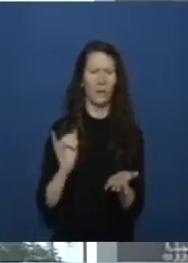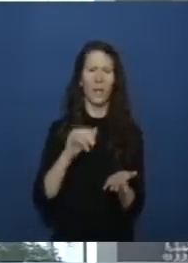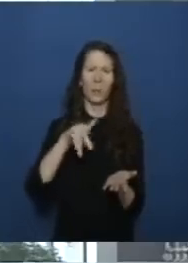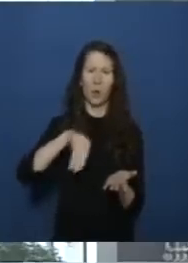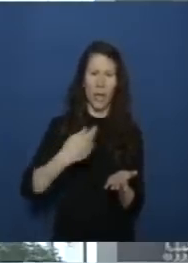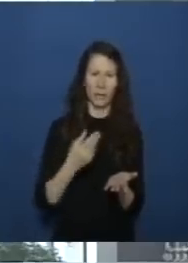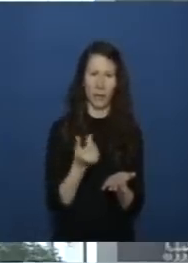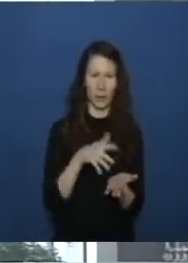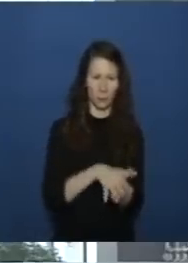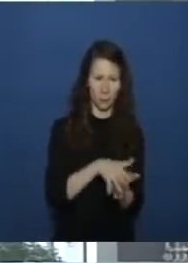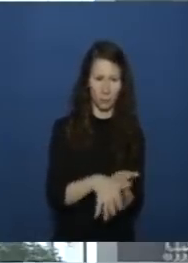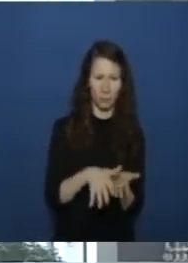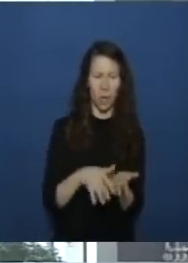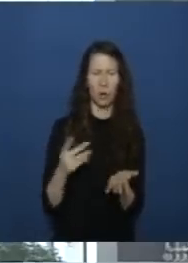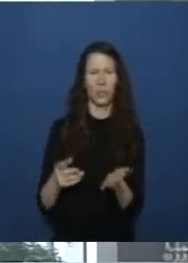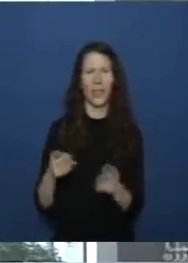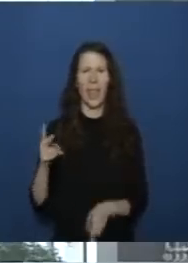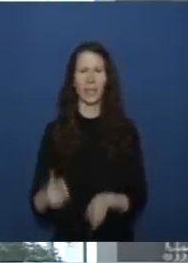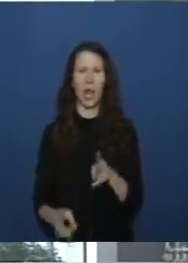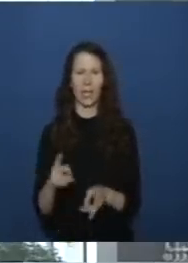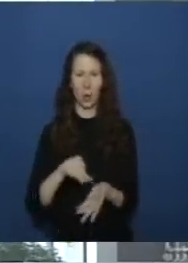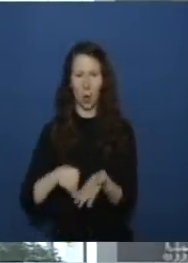warum sind entschädigungen ausgeschlossen